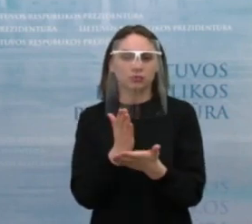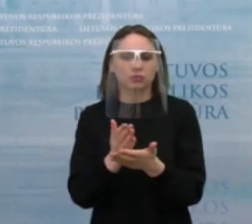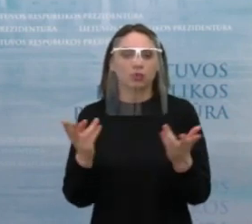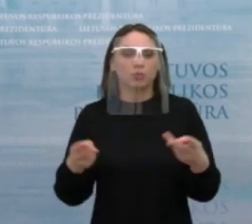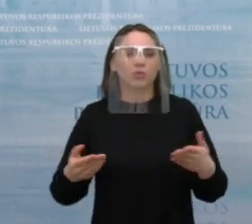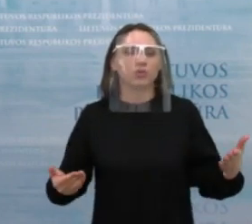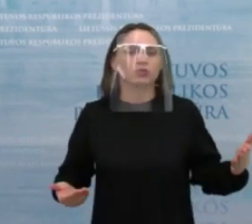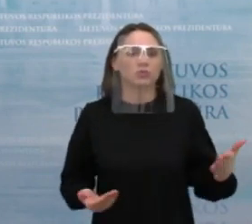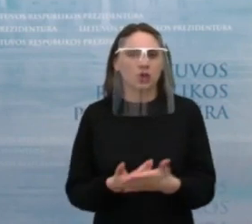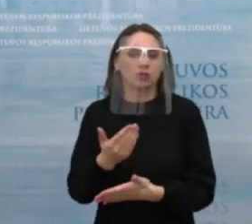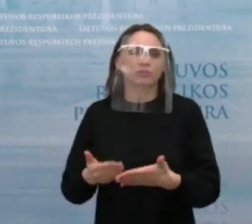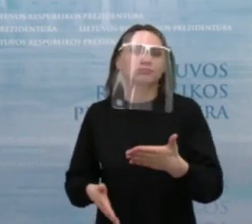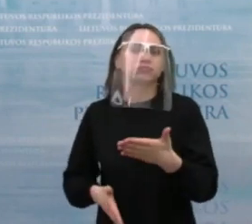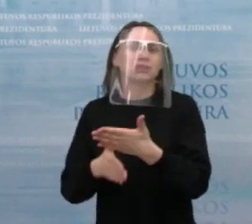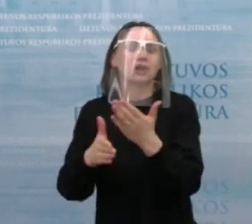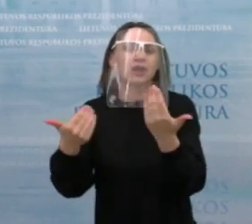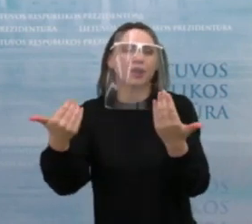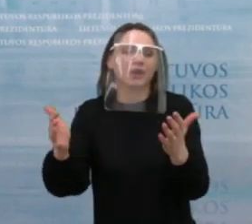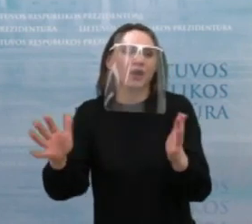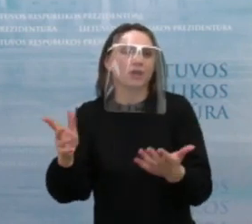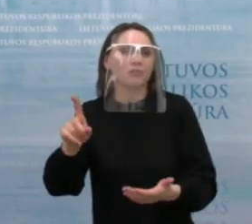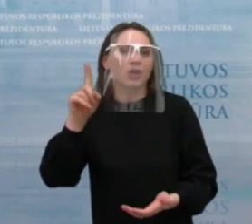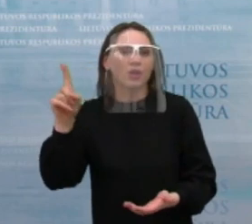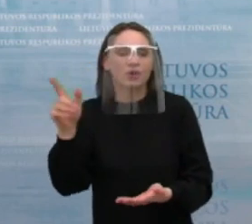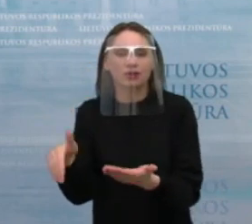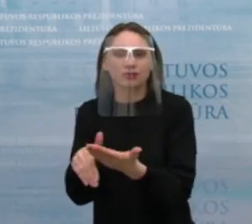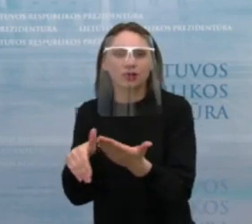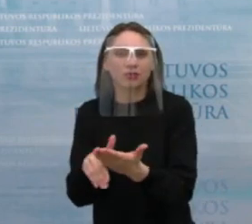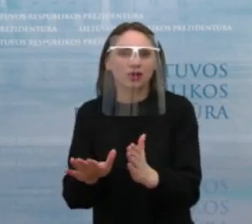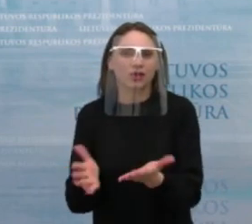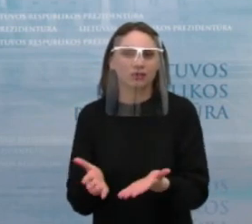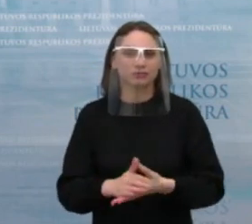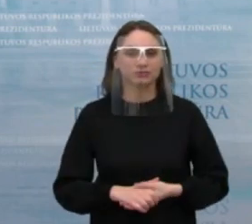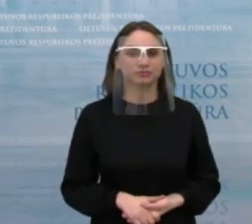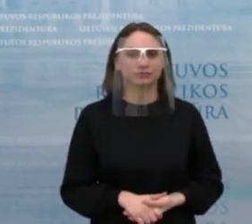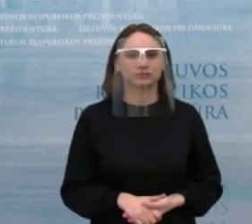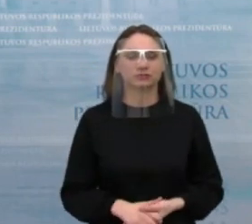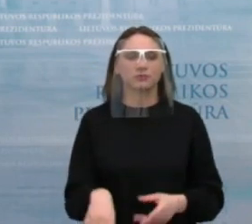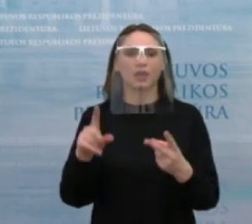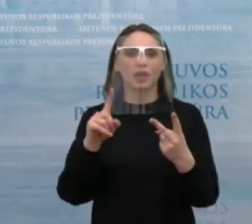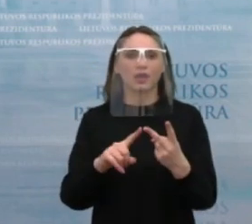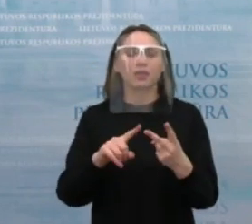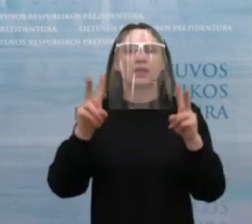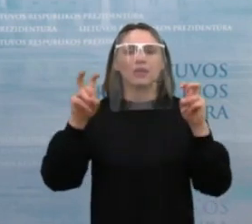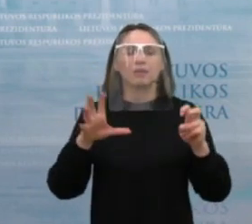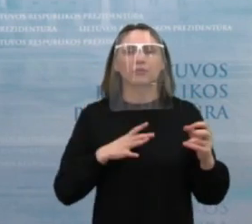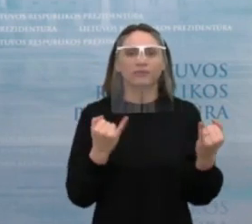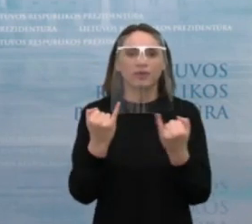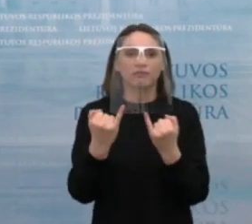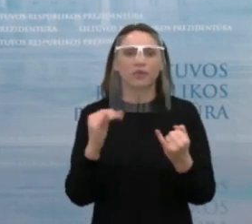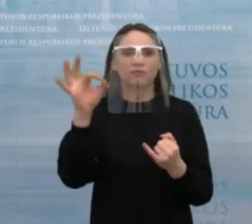ir ieškoti naujų priemonių, kaip pagelbėti jaunimoj. Antras aspektas, kuris buvo aptartas, yra